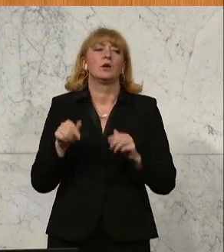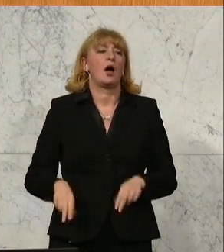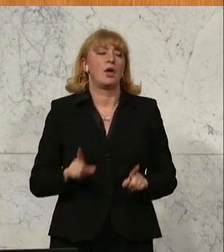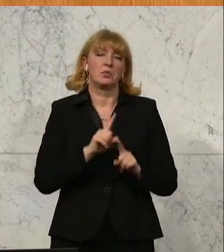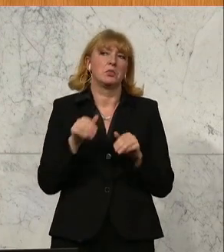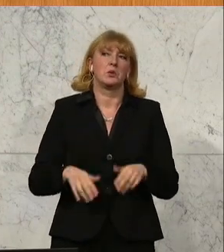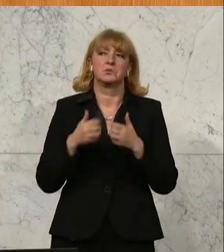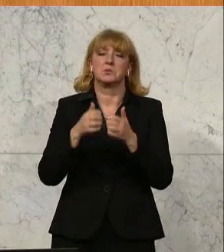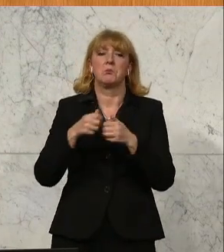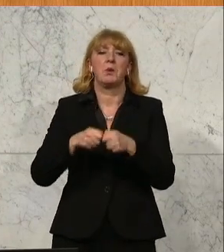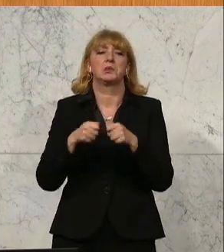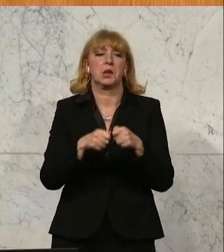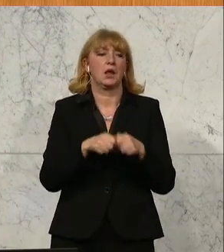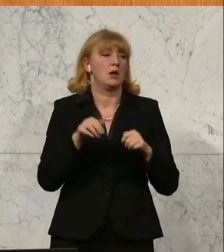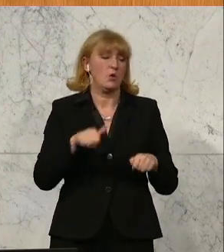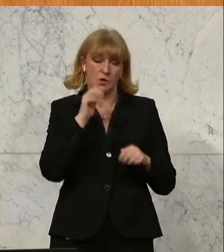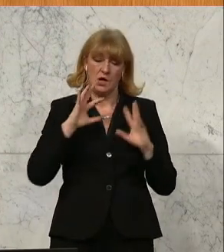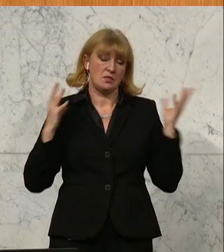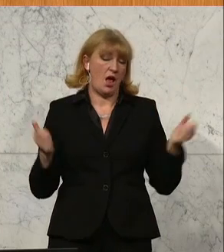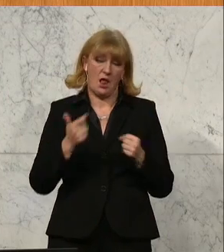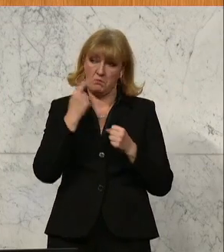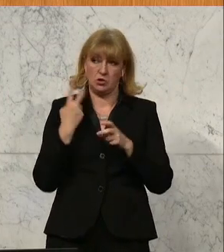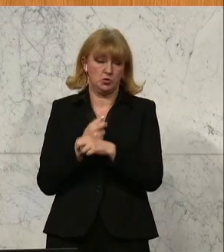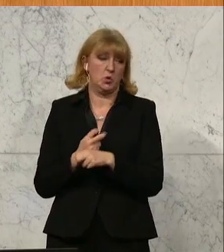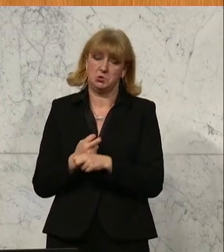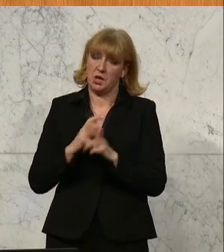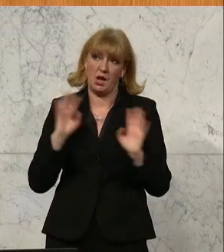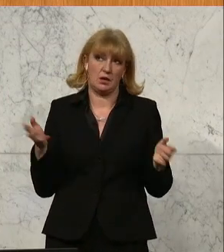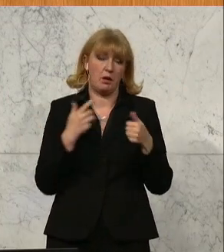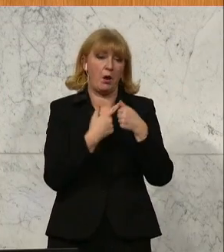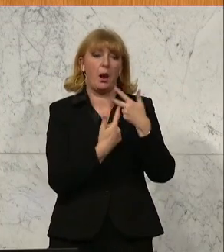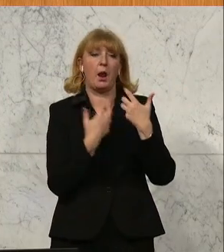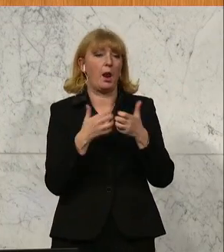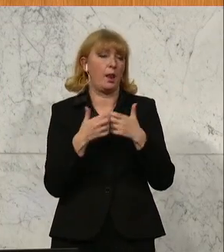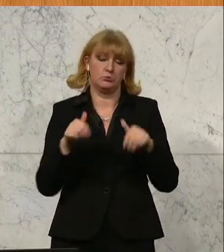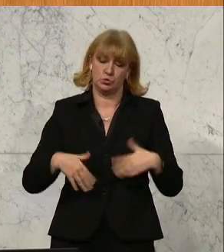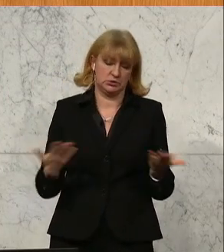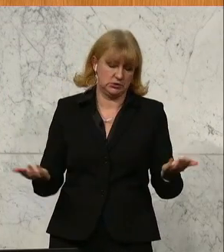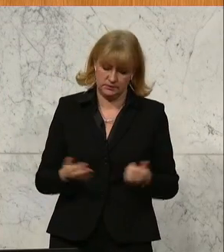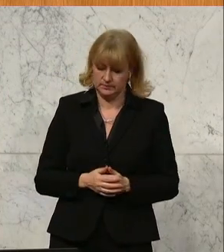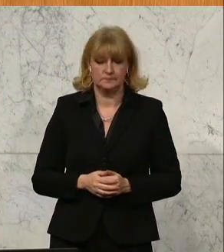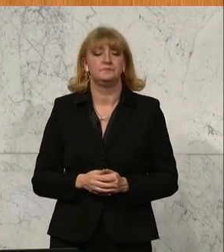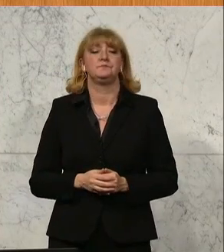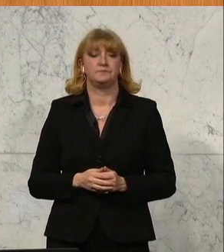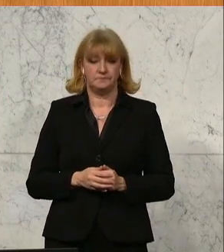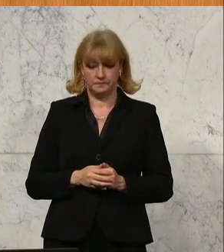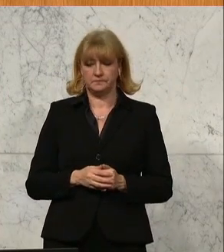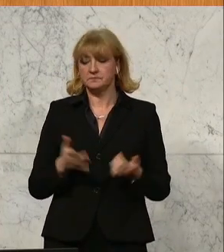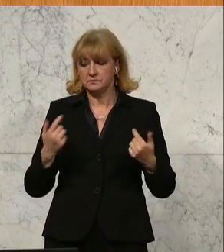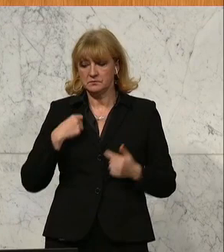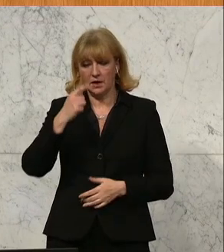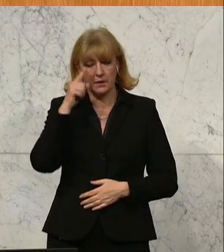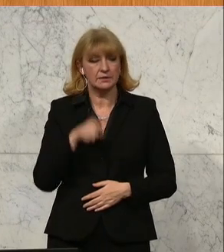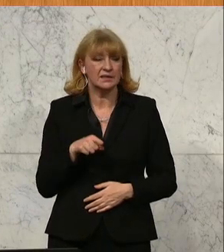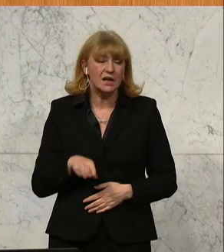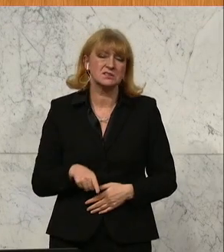schuldig und sie müssen nicht allen Menschen in Österreich auch entsprechend Rechenschaft geben. Ich halte das für